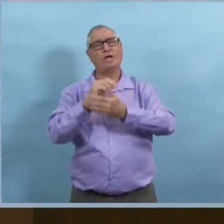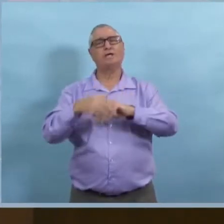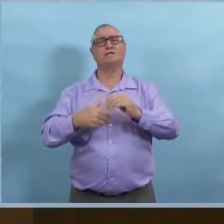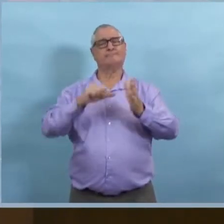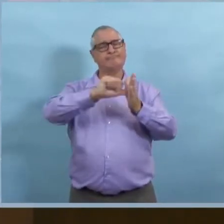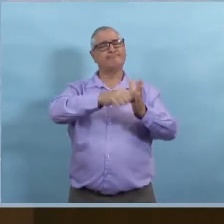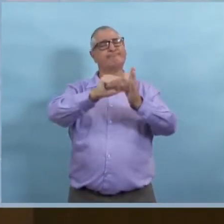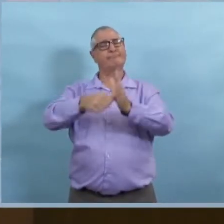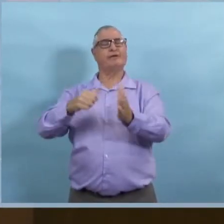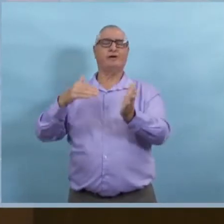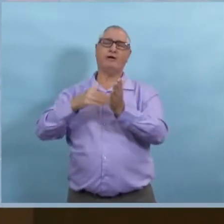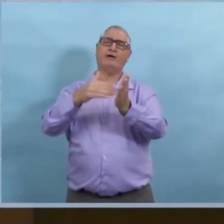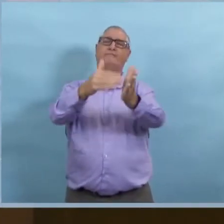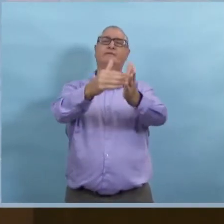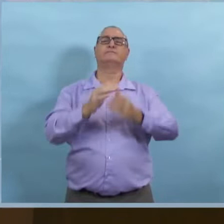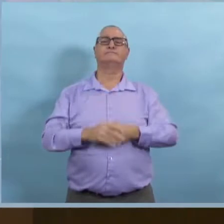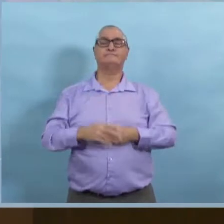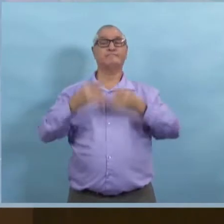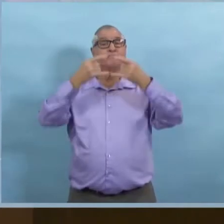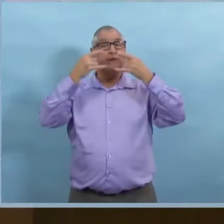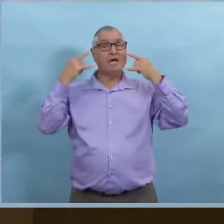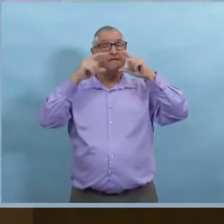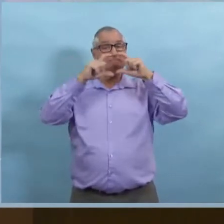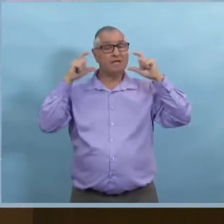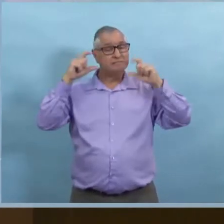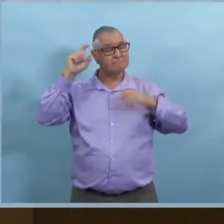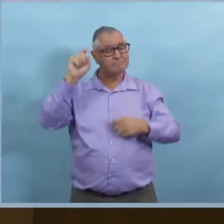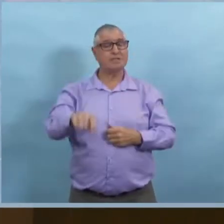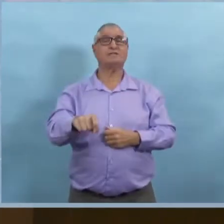Éloignement physique. Portez un masque dans les lieux intérieurs.